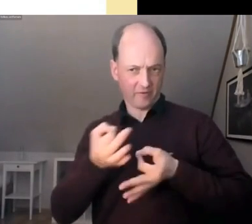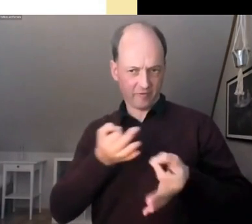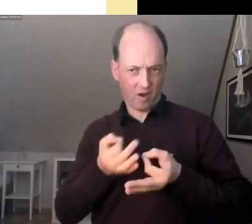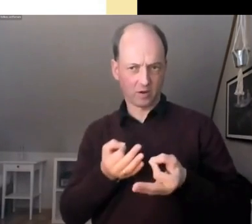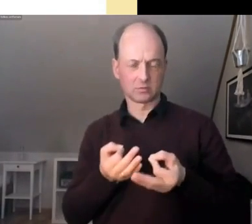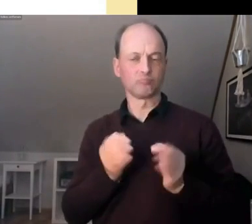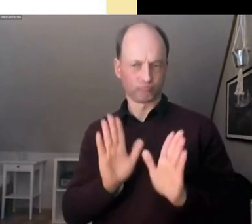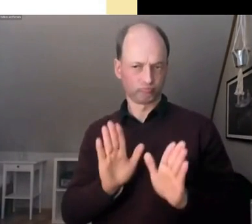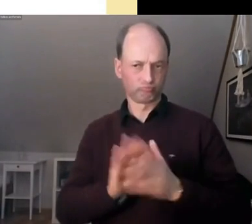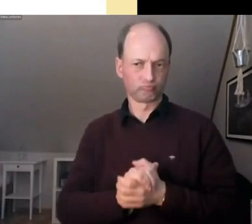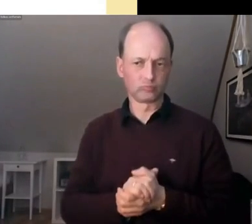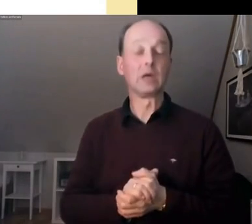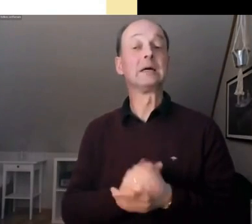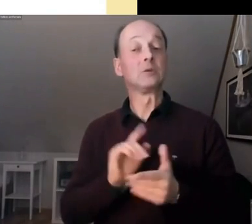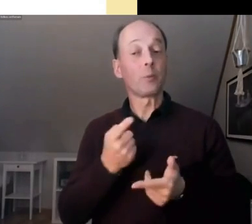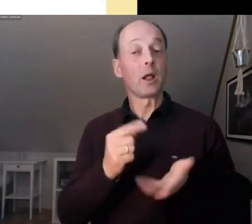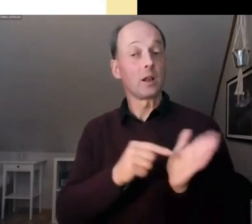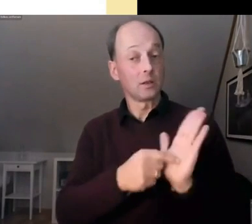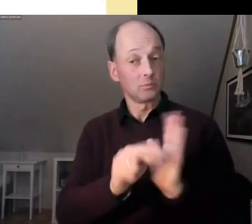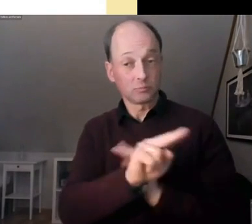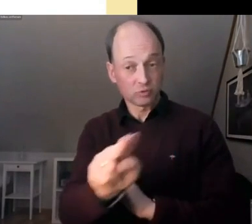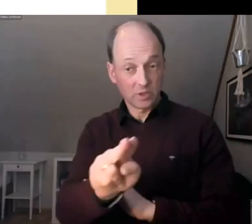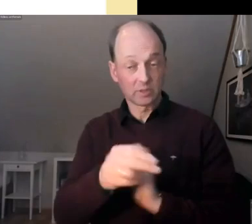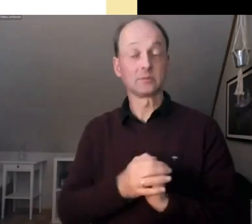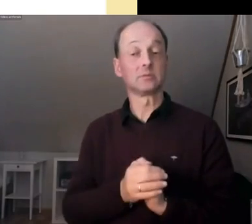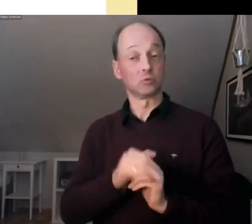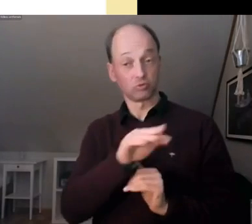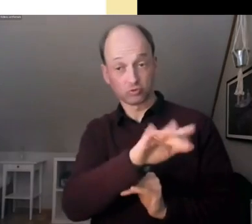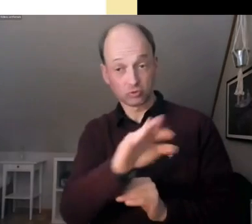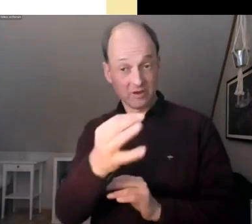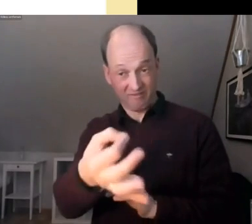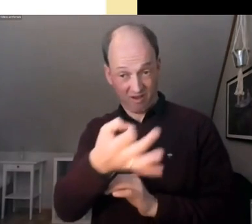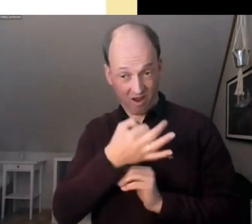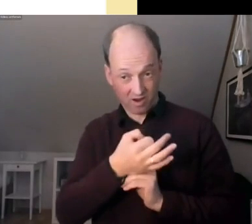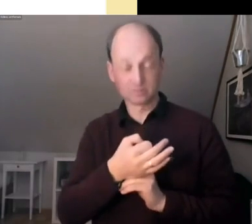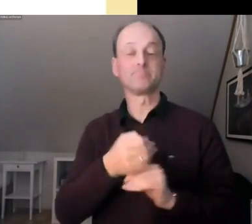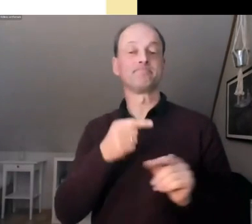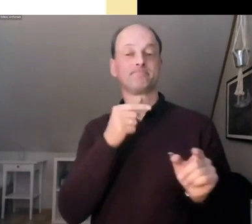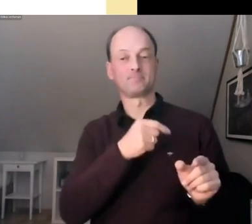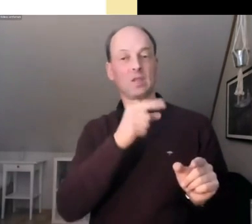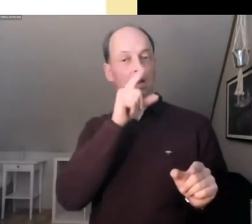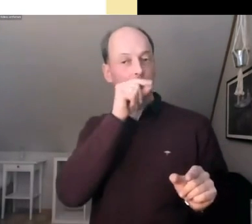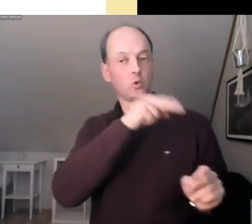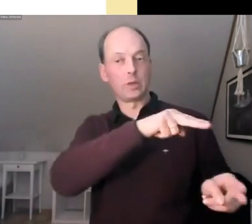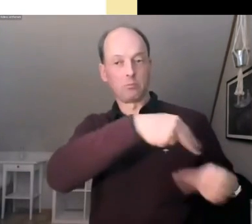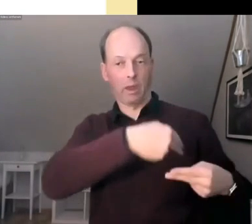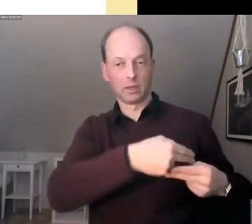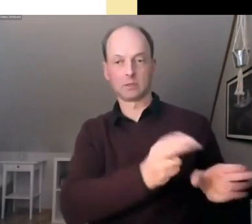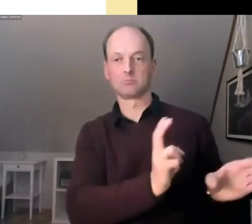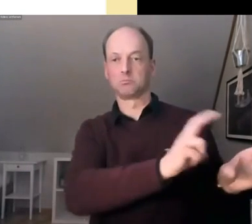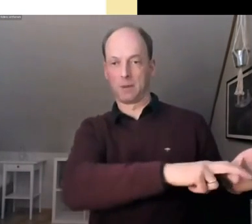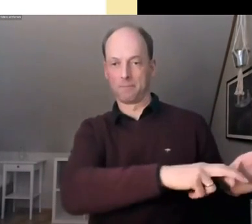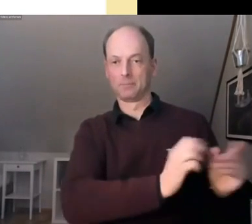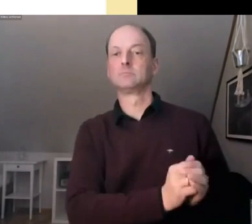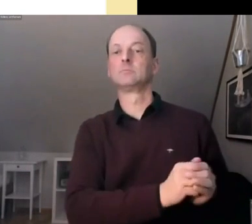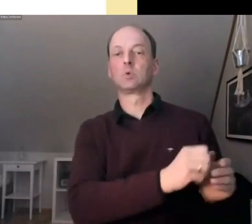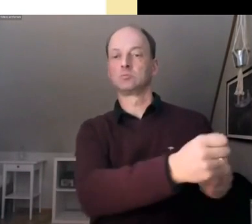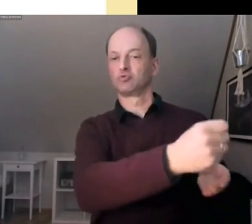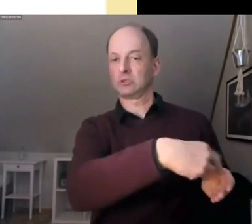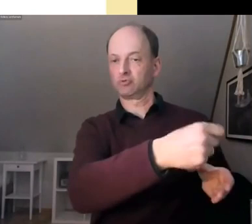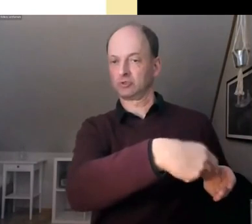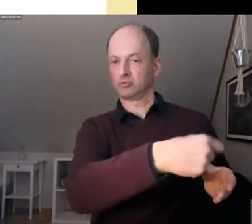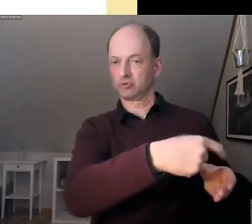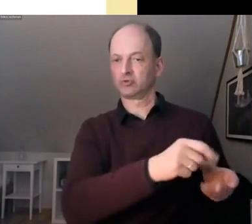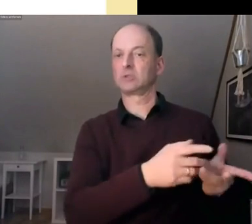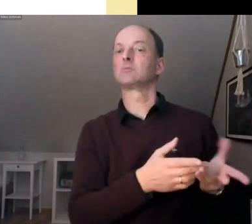der Hinweis, ihr könnt die sehr gerne, eure Fragen auf Tweetback stellen und wir werden dann danach darauf zurückkommen und sie versuchen